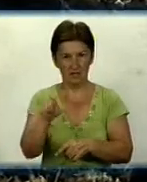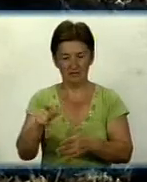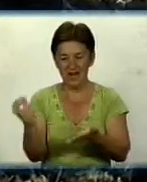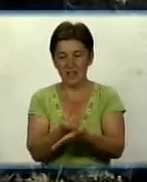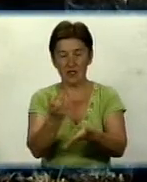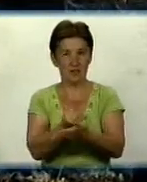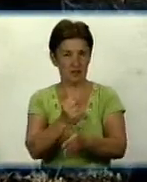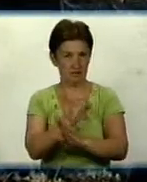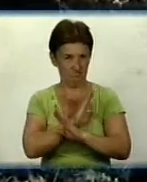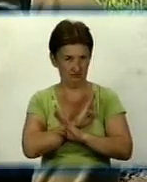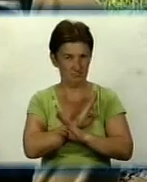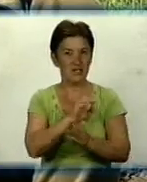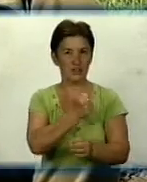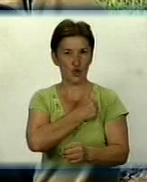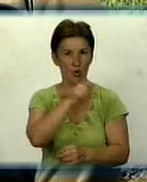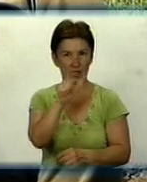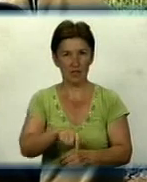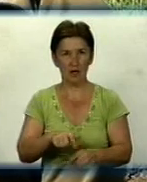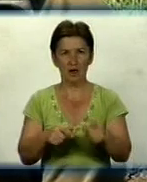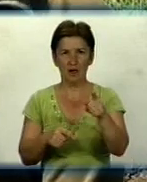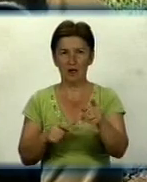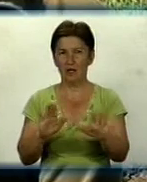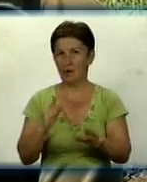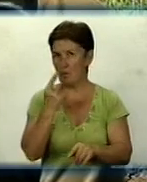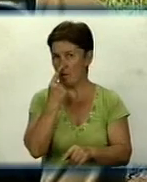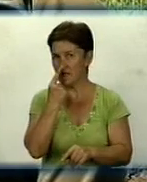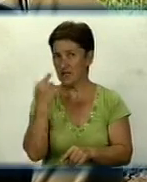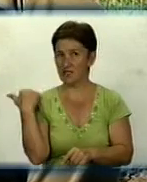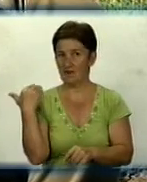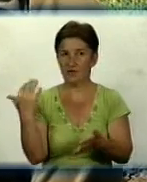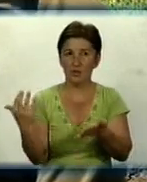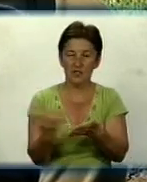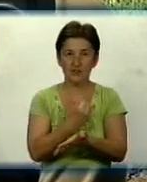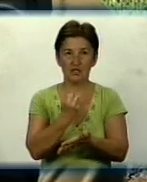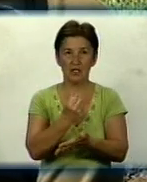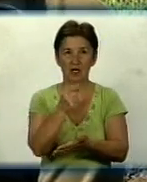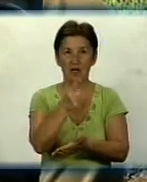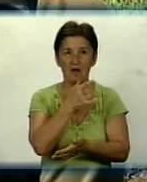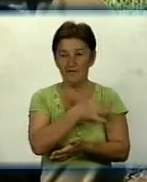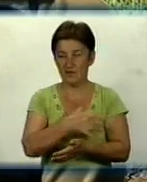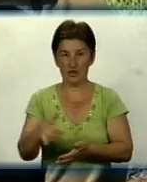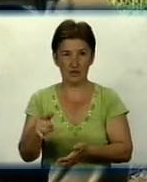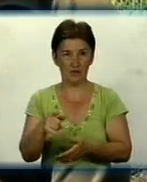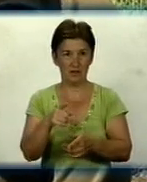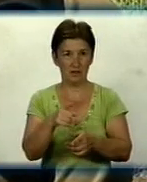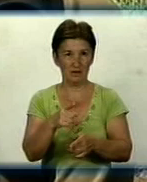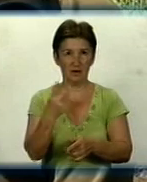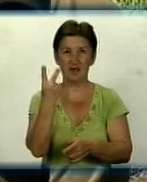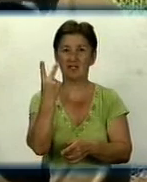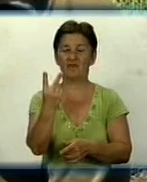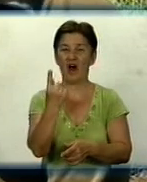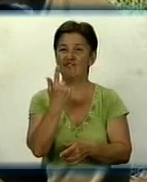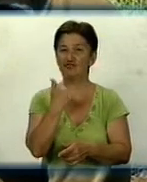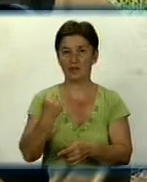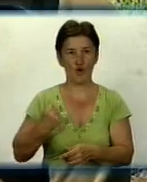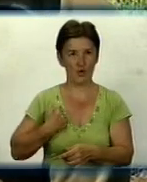додалися іще двоє. Буквально недавно ми знайшли під час проведення вахти, ми знайшли два червоноармійця.